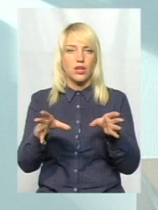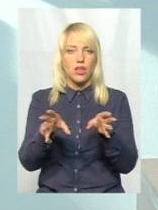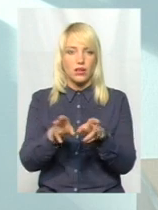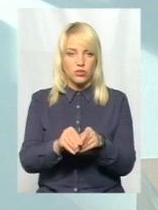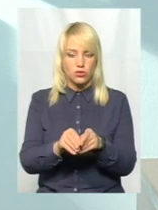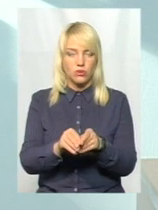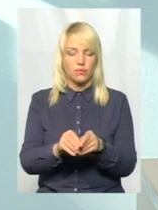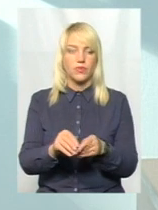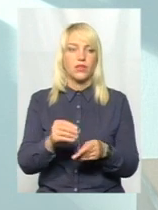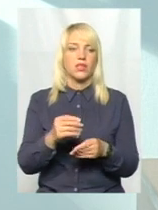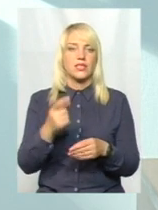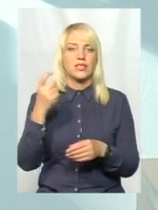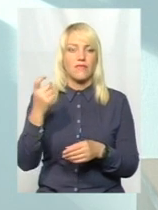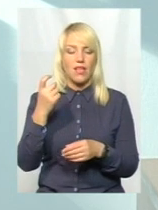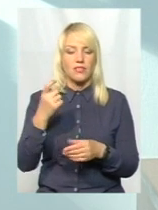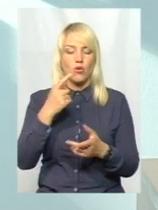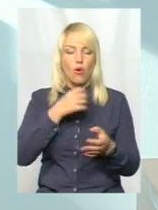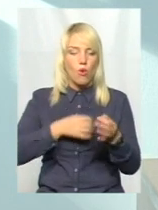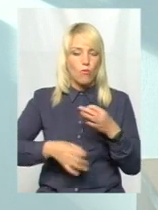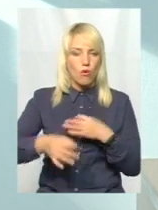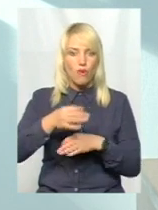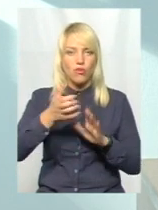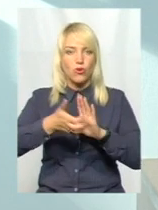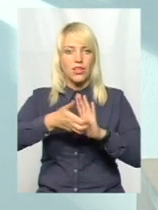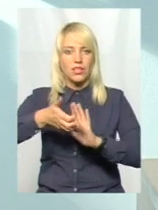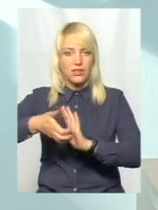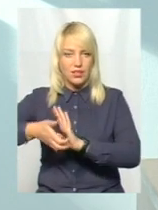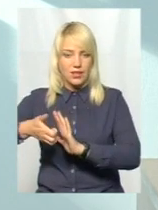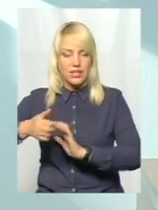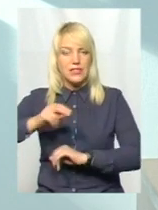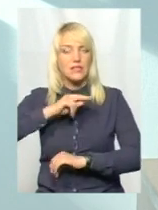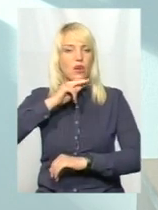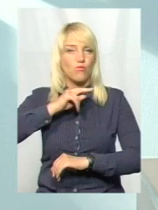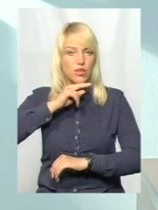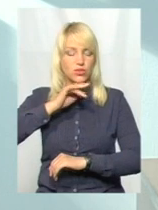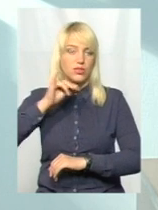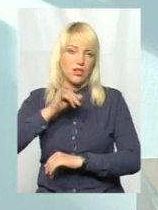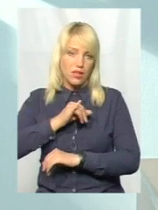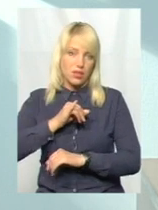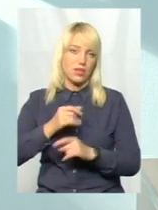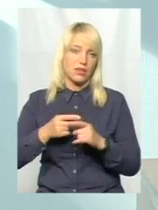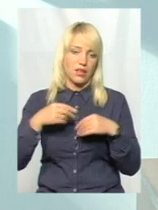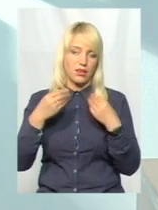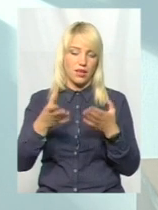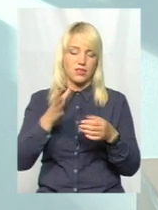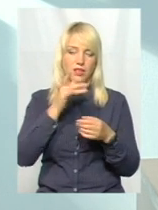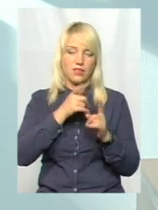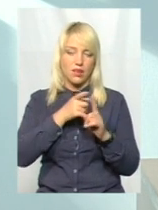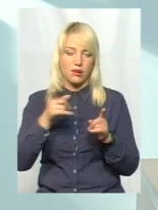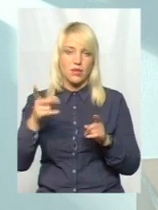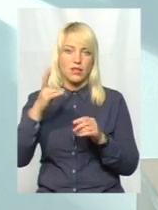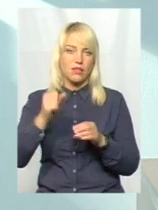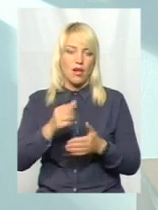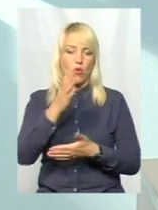оператором ринку, з власником, обговорити ці всі моменти, всі зауваження. І надається певний термін на усунення цих